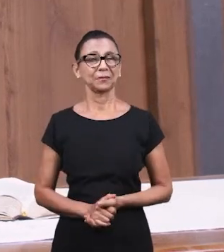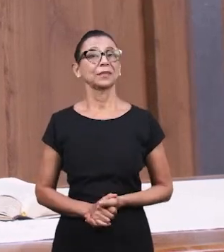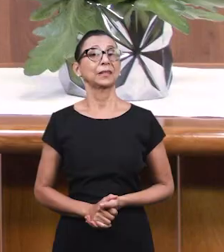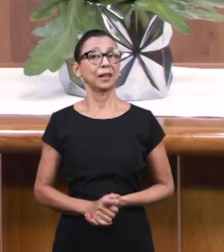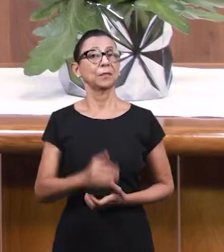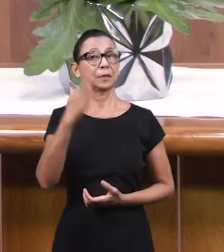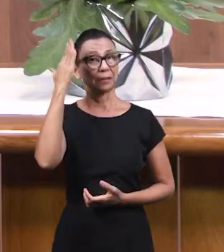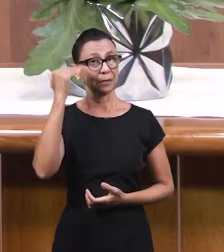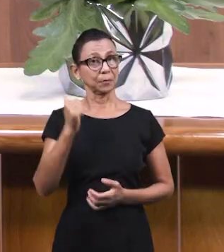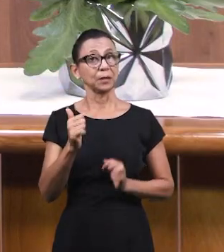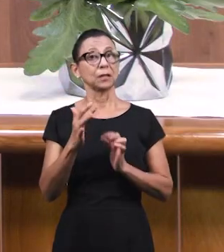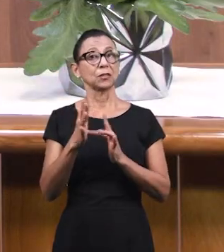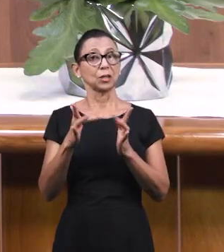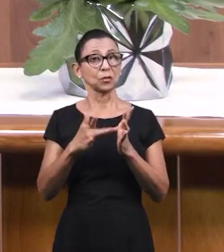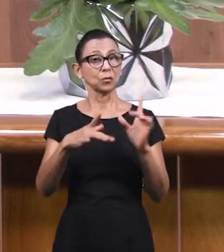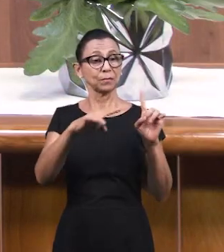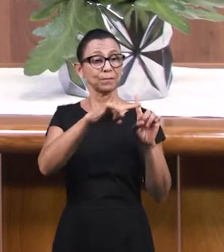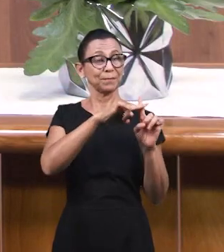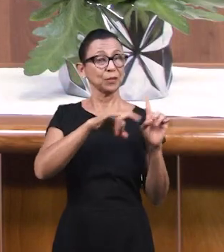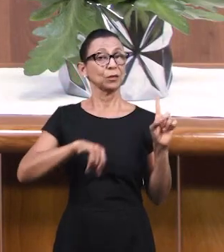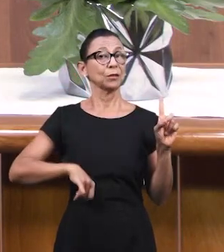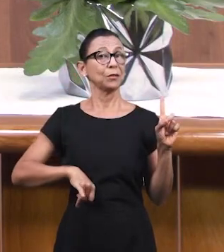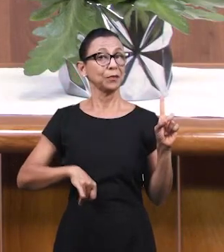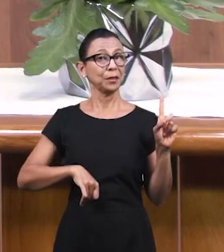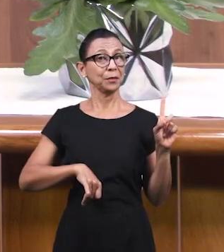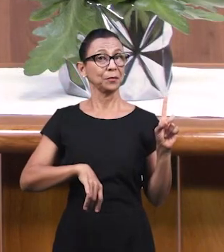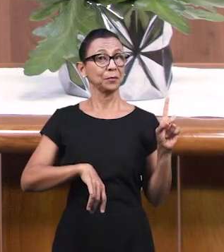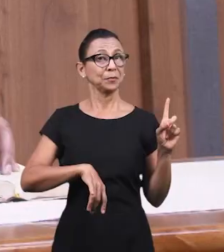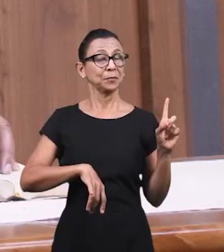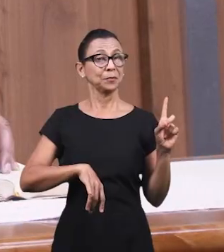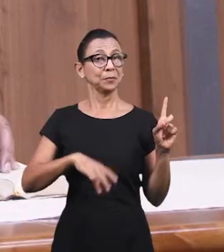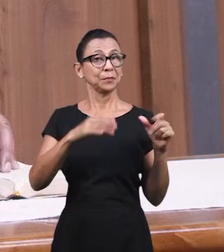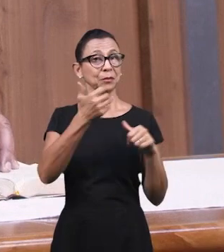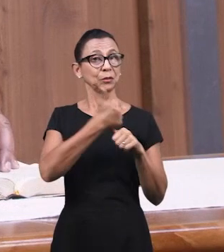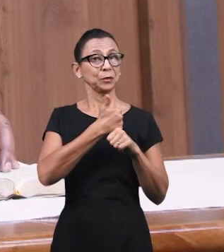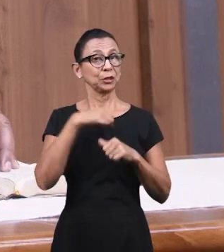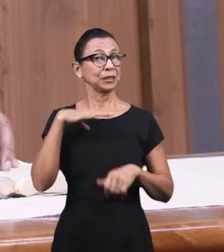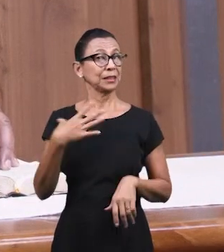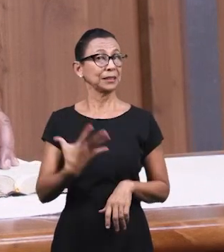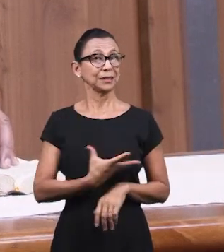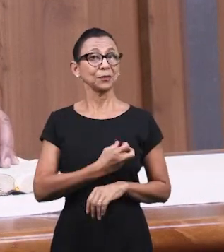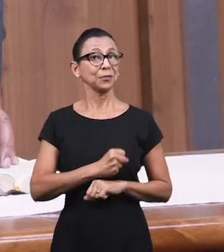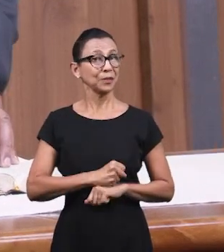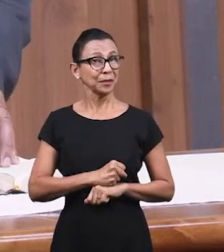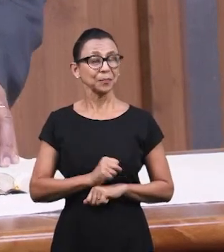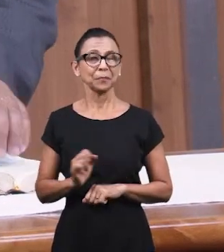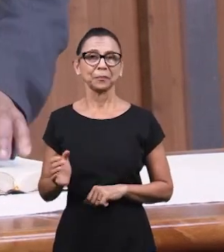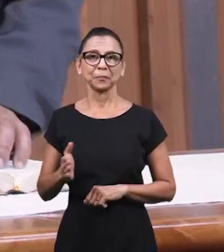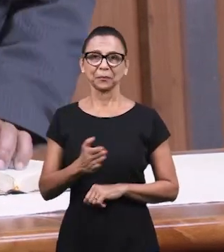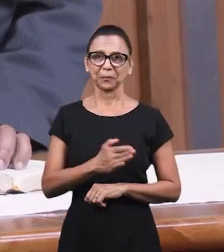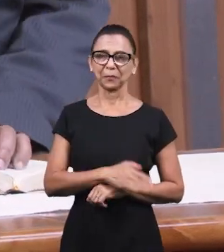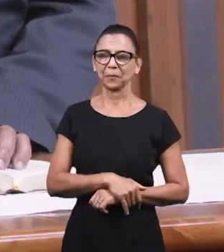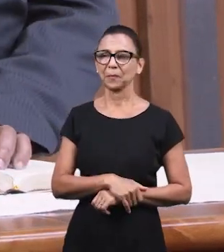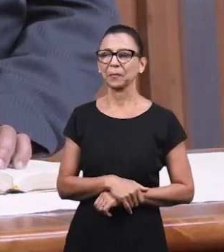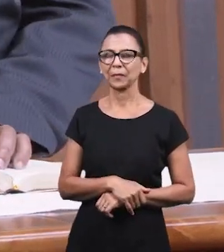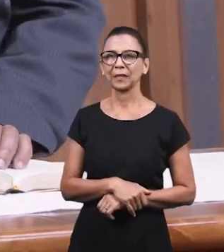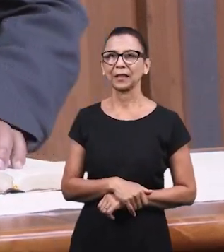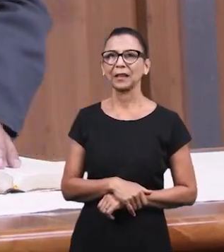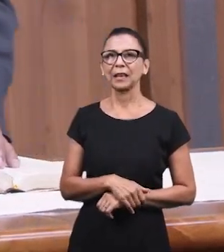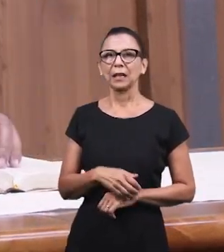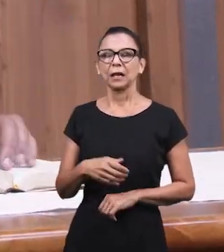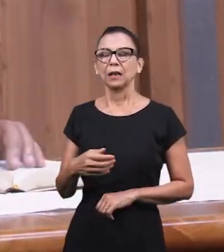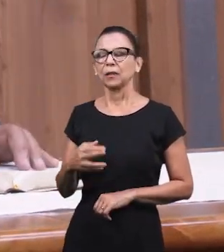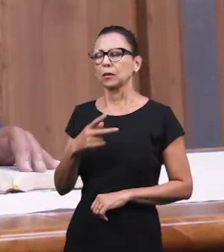Иисус пострадал за нас, чтобы простить нас. Иногда. сестра одна сказала, пастор, я